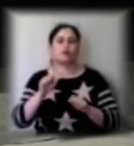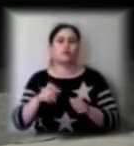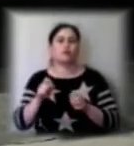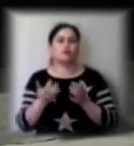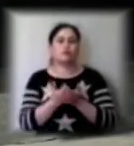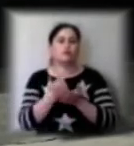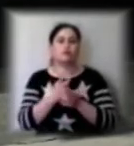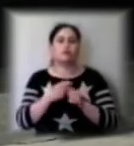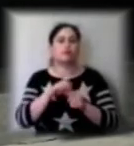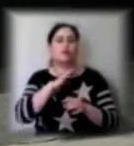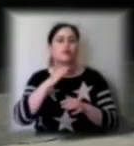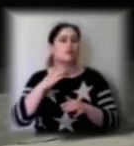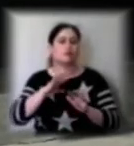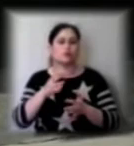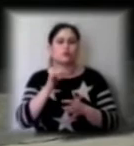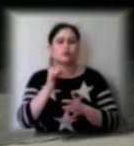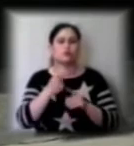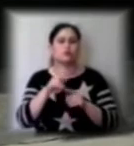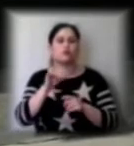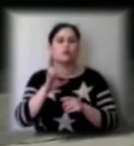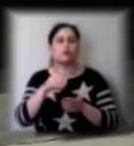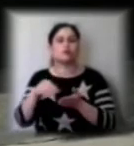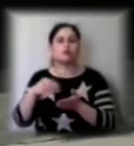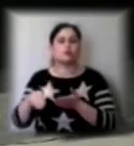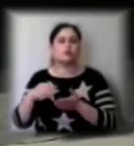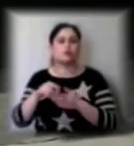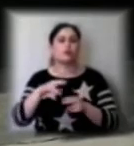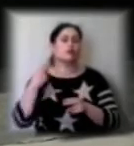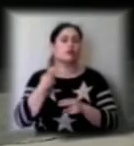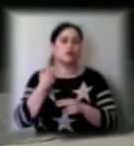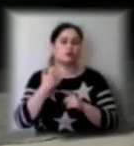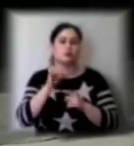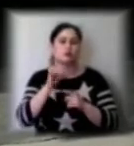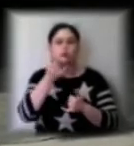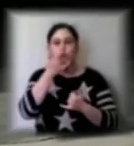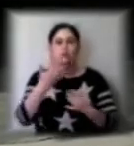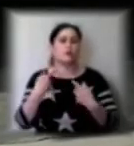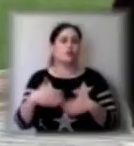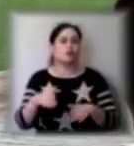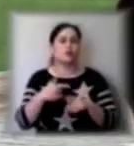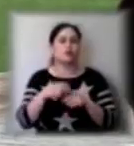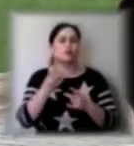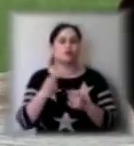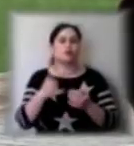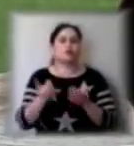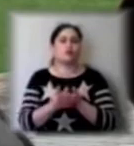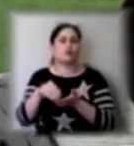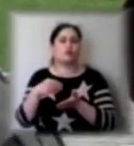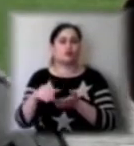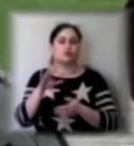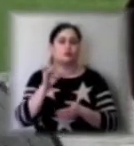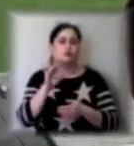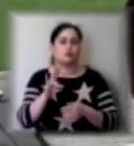ситуації, що товар закупили в борг. Сезонний товар не змогли продати, а вже треба починати новий сезон. Фаїна Циганкова